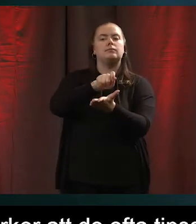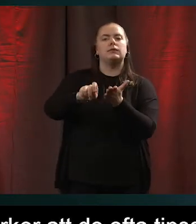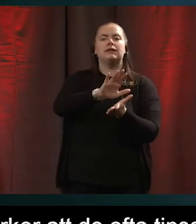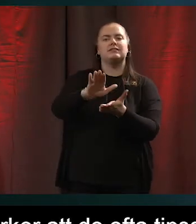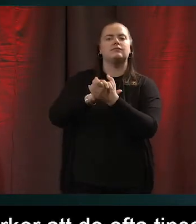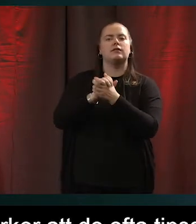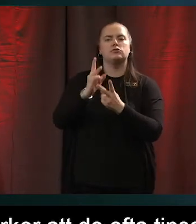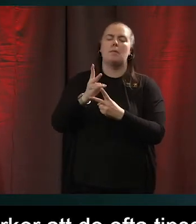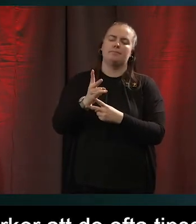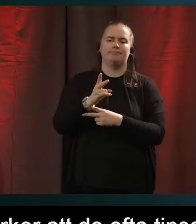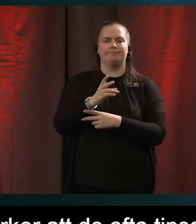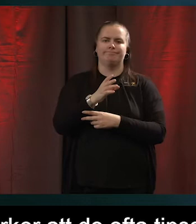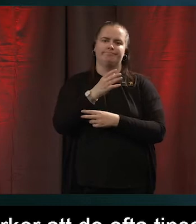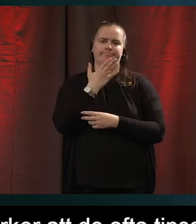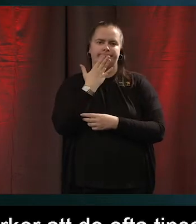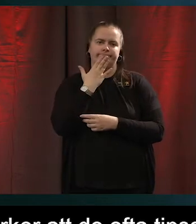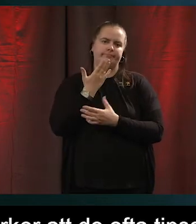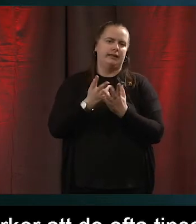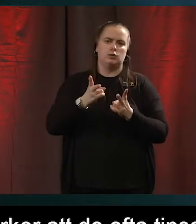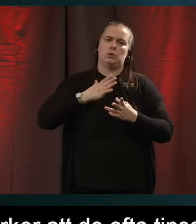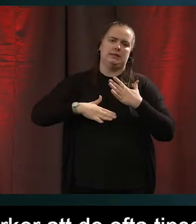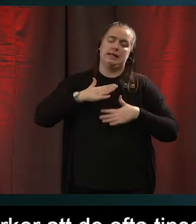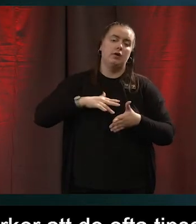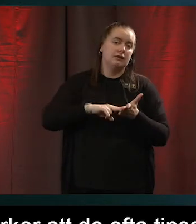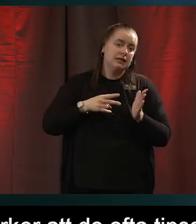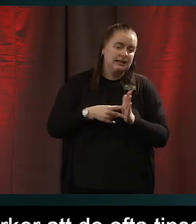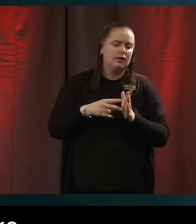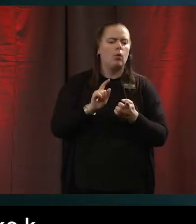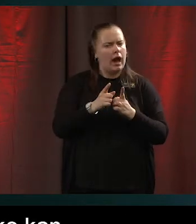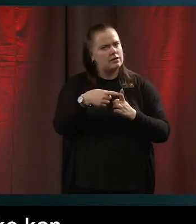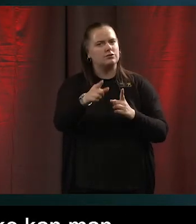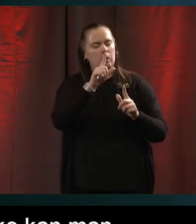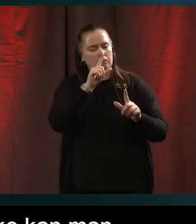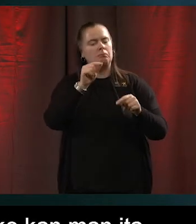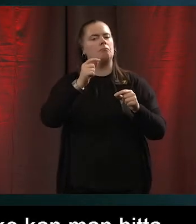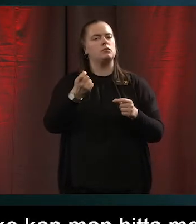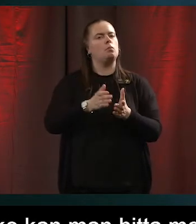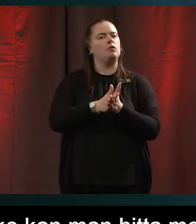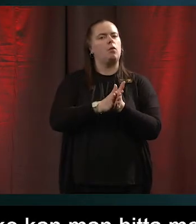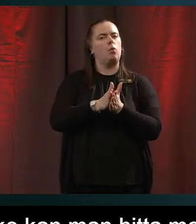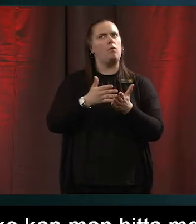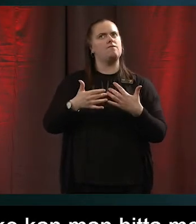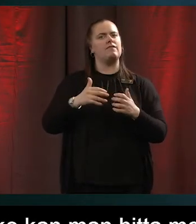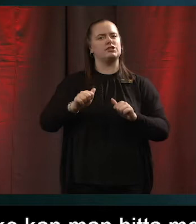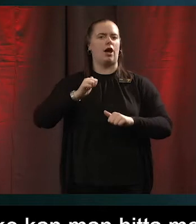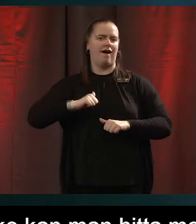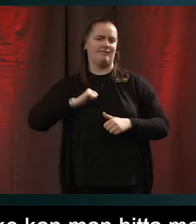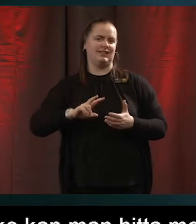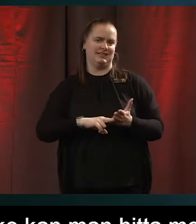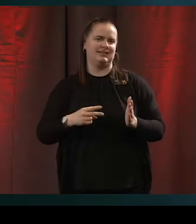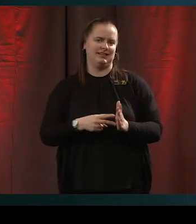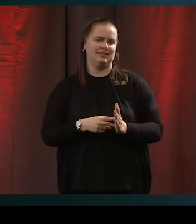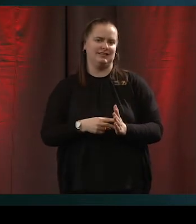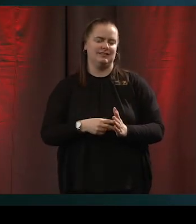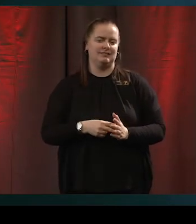hitta lite motivation för att faktiskt använda den. Men det är verkligen det. det är mun mot mun är det